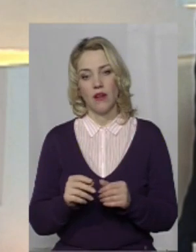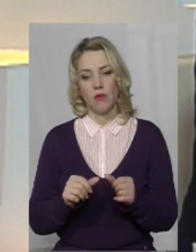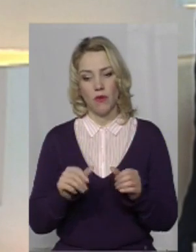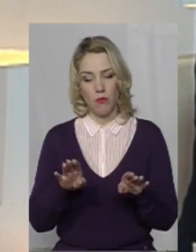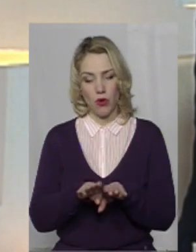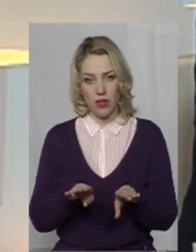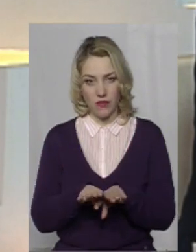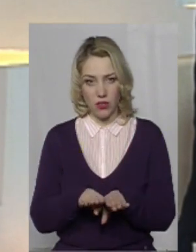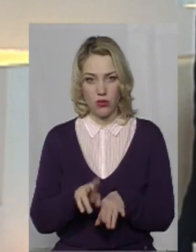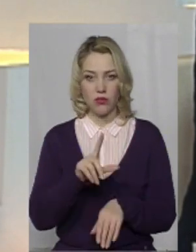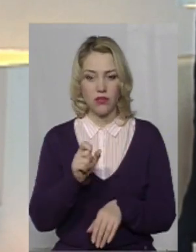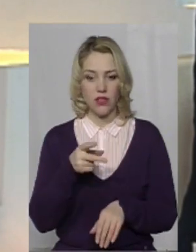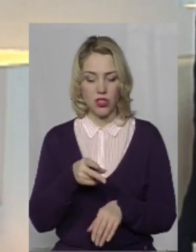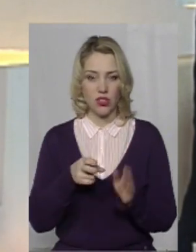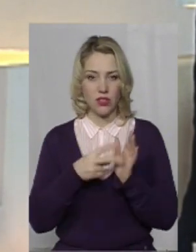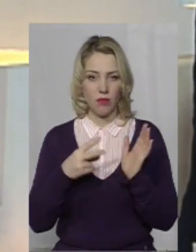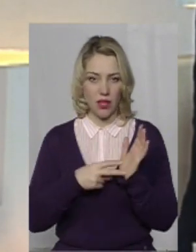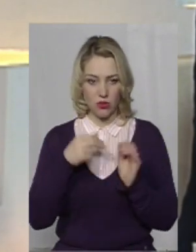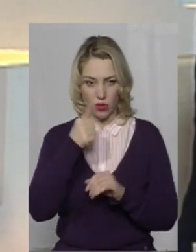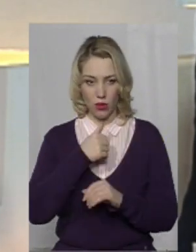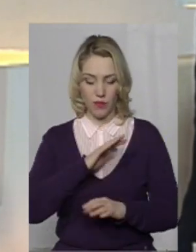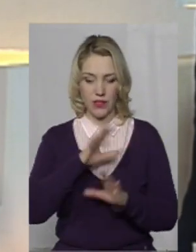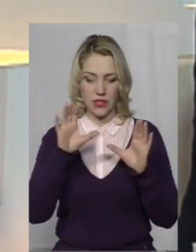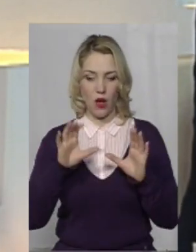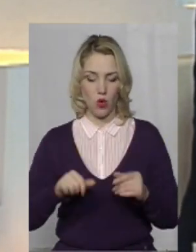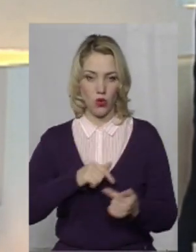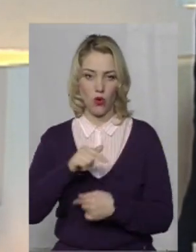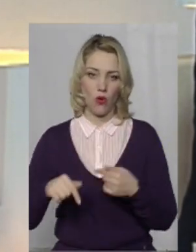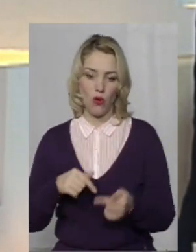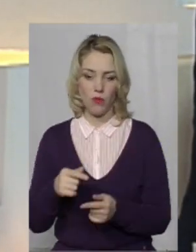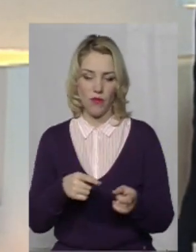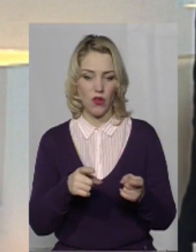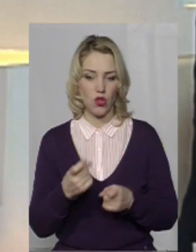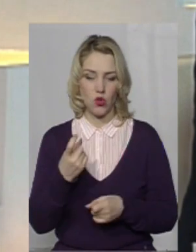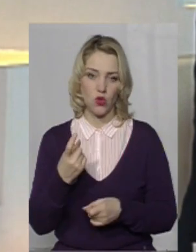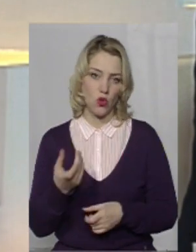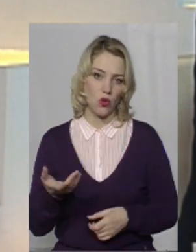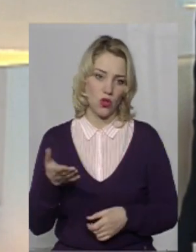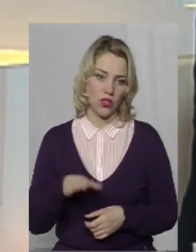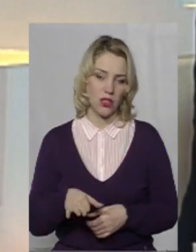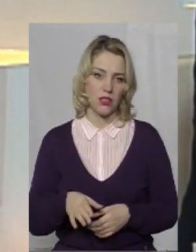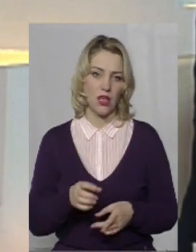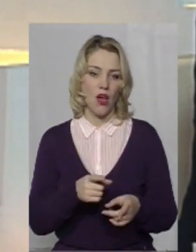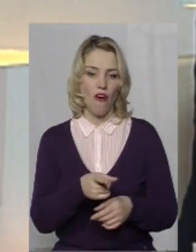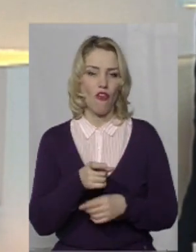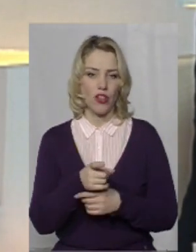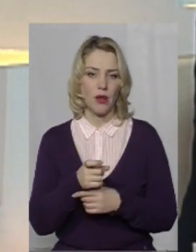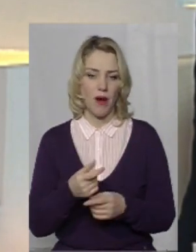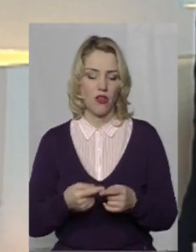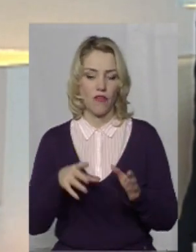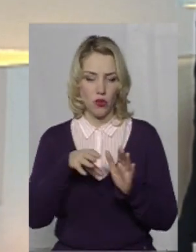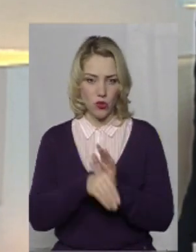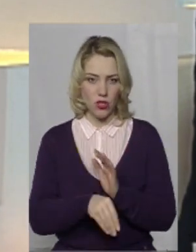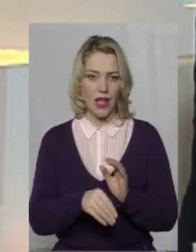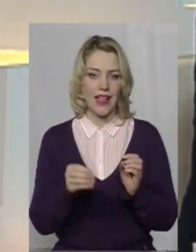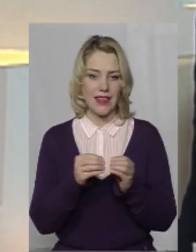роком. З незаконного обігу вилучено 100 одиниць вогнепальної зброї, у тому числі 10